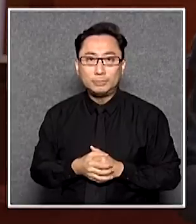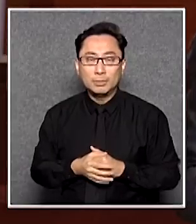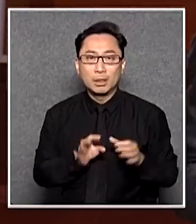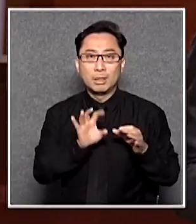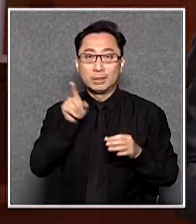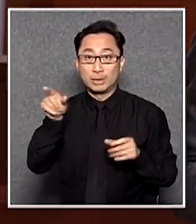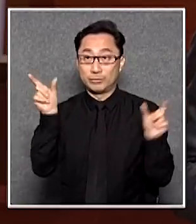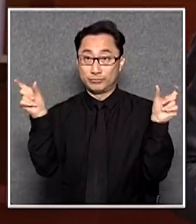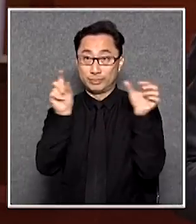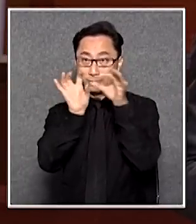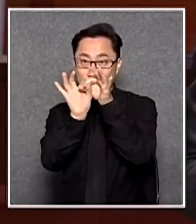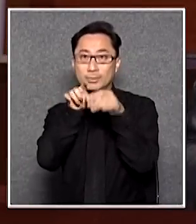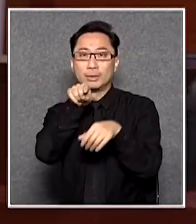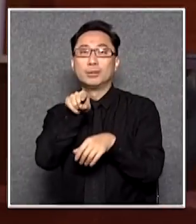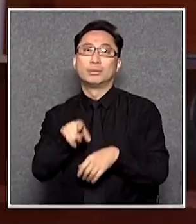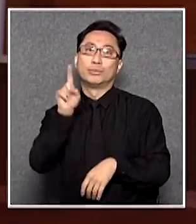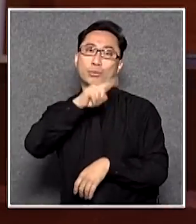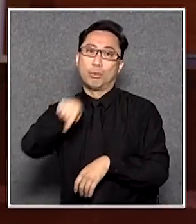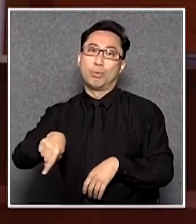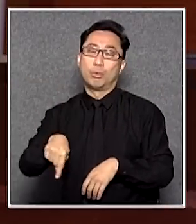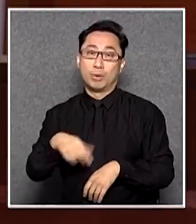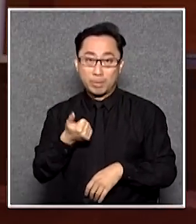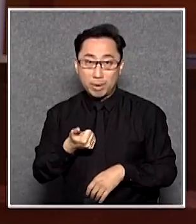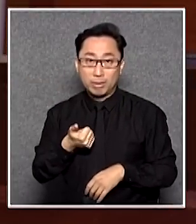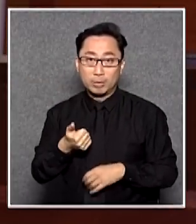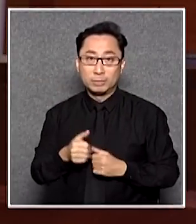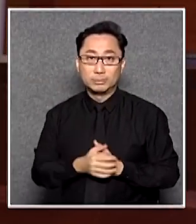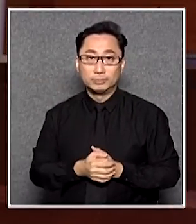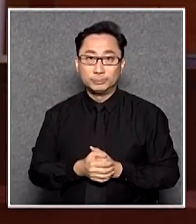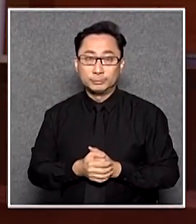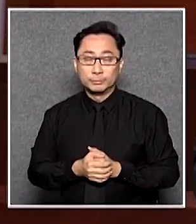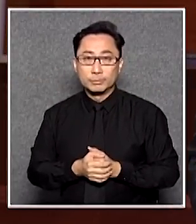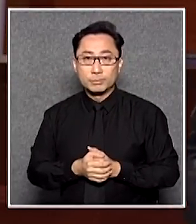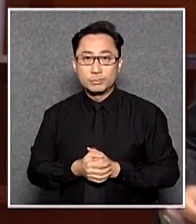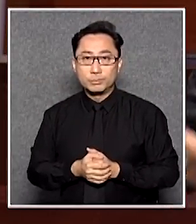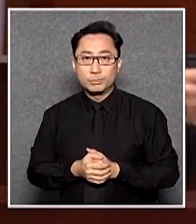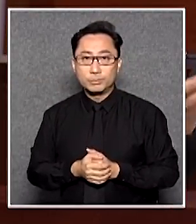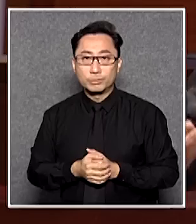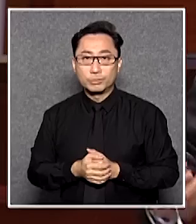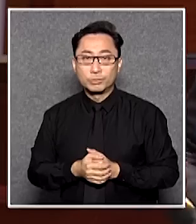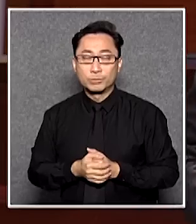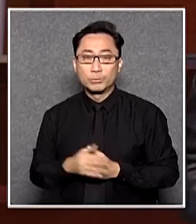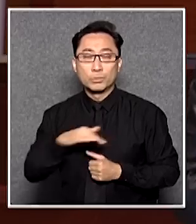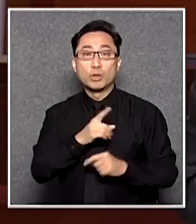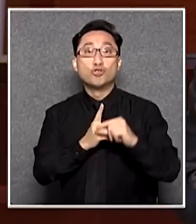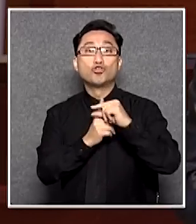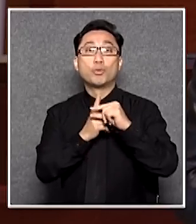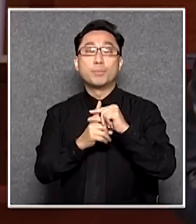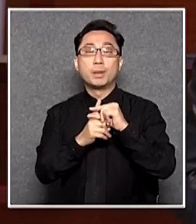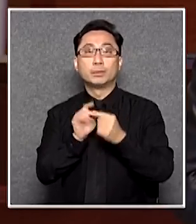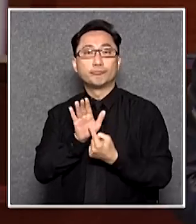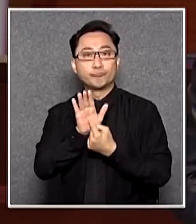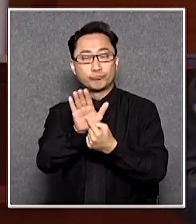的是即是我們用中文來表情達義